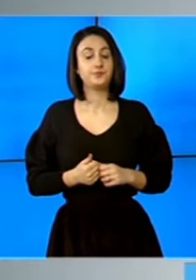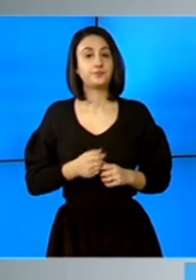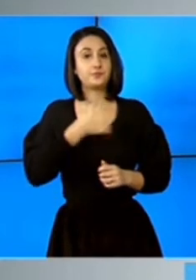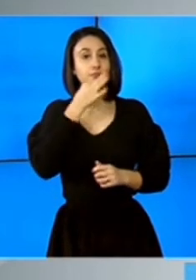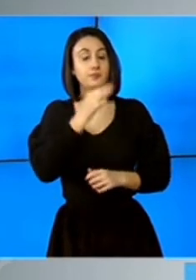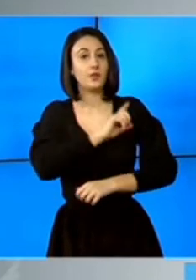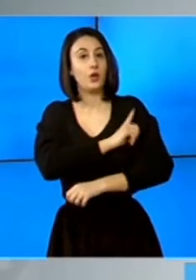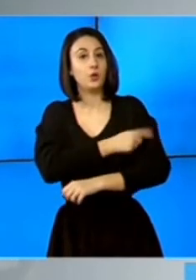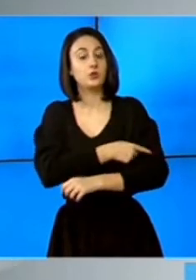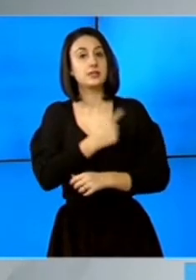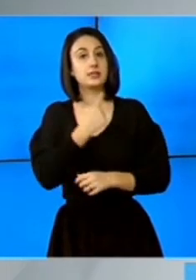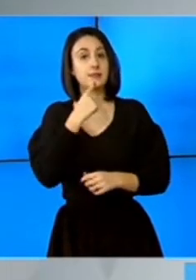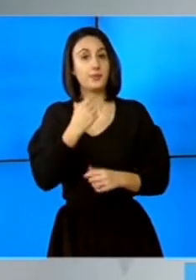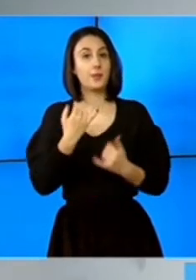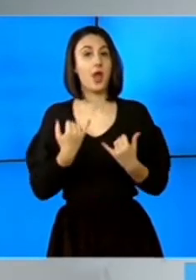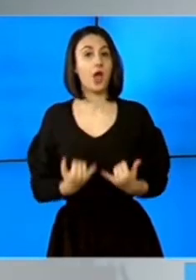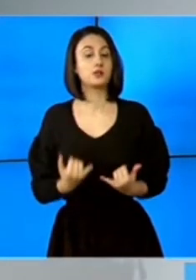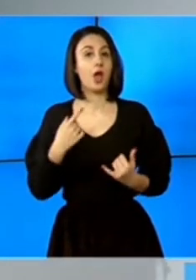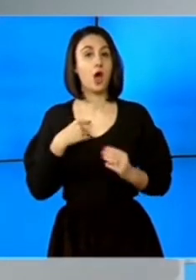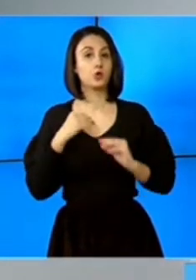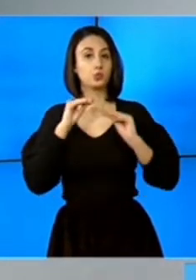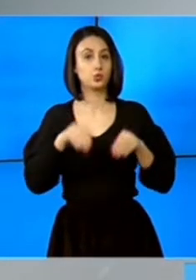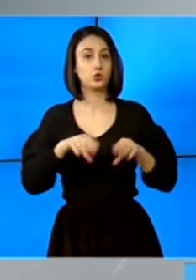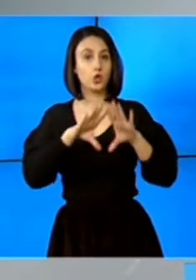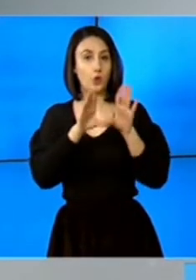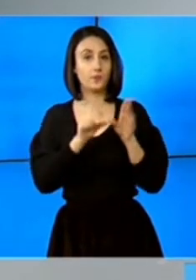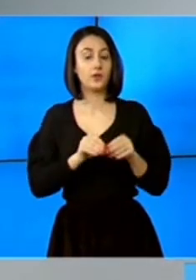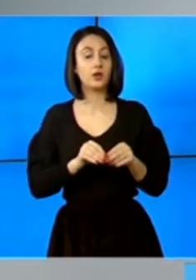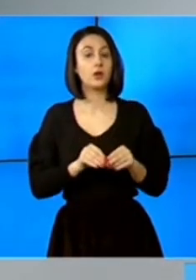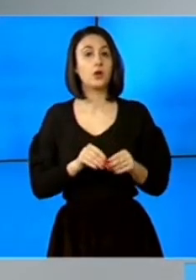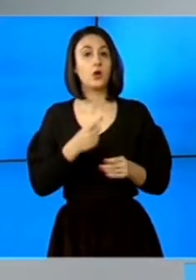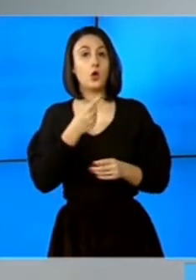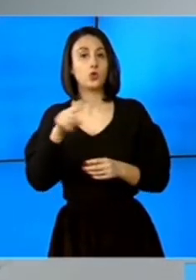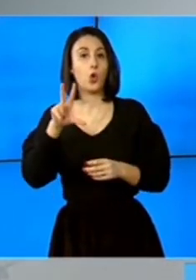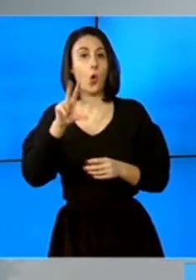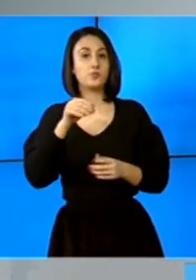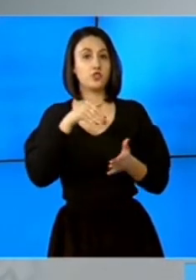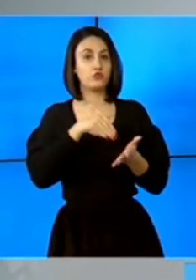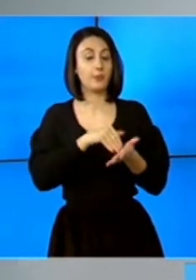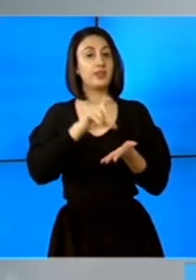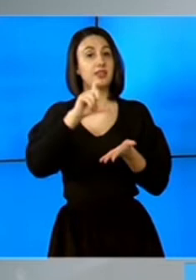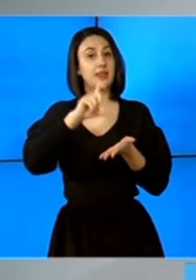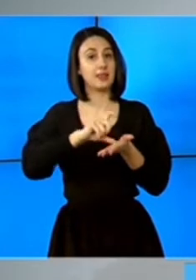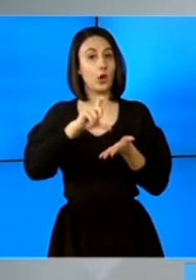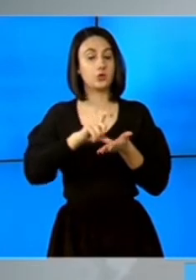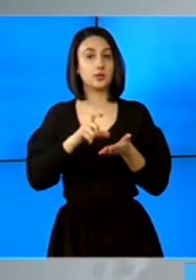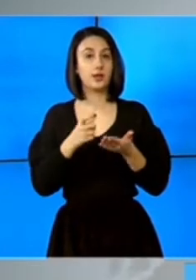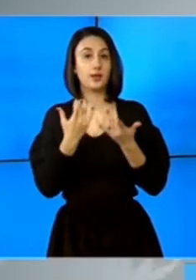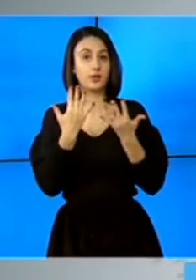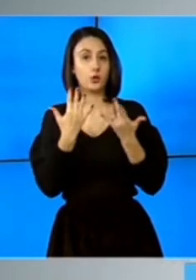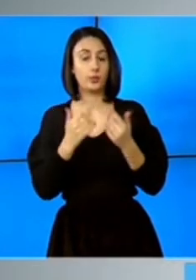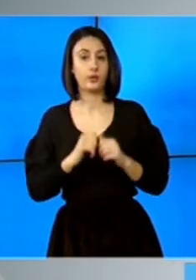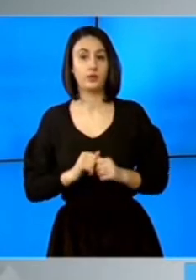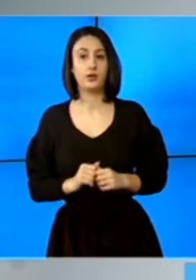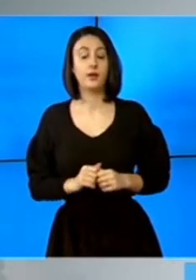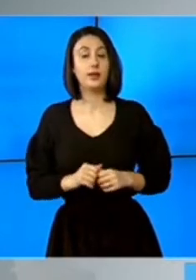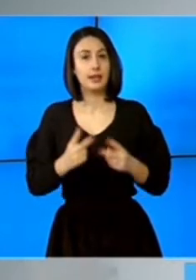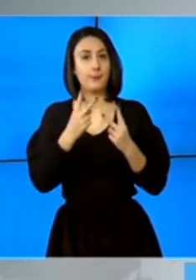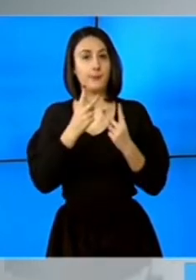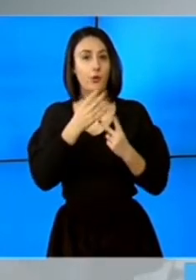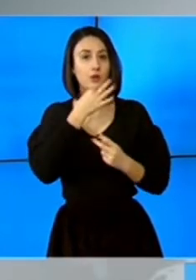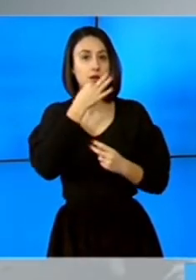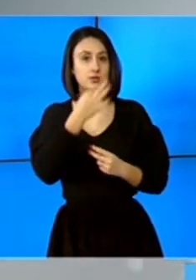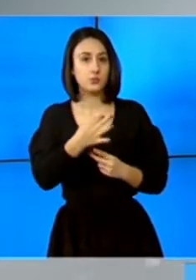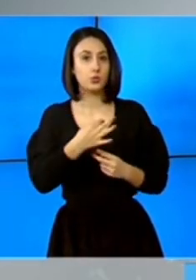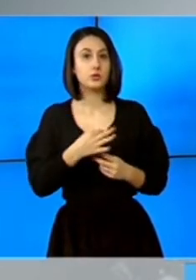autoritățile că săptămâna asta vor ajunge în România aproximativ 180.000 de doze în total. Important de menționat este